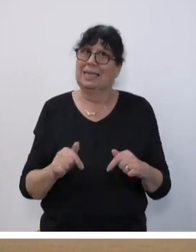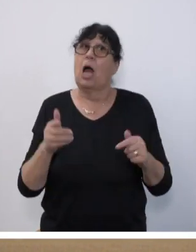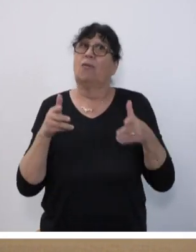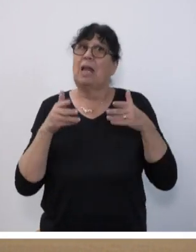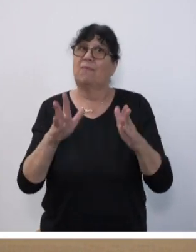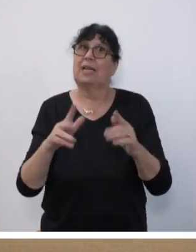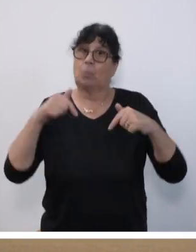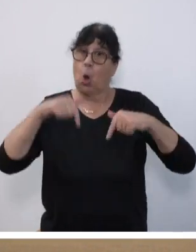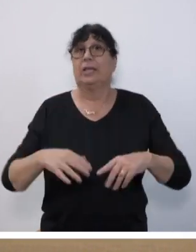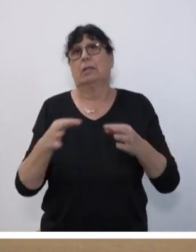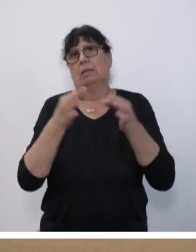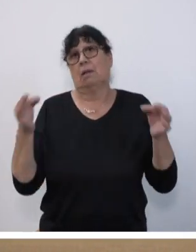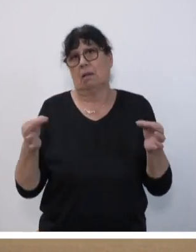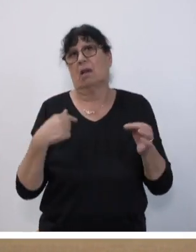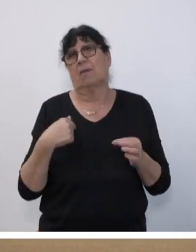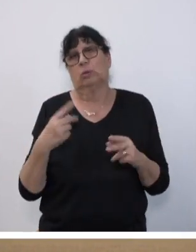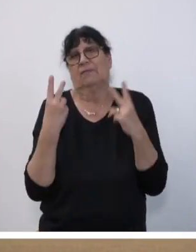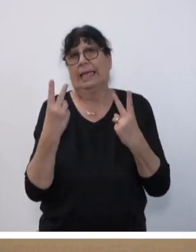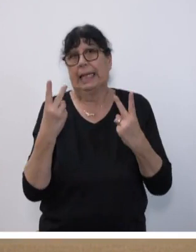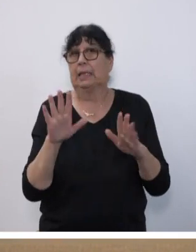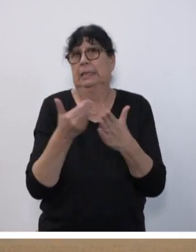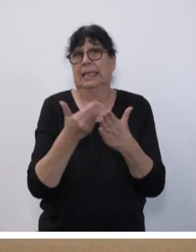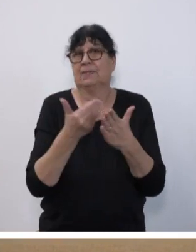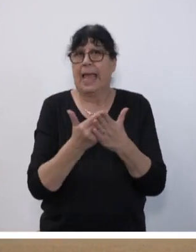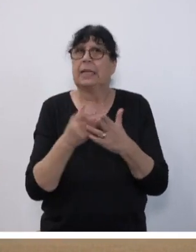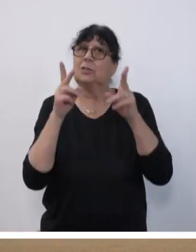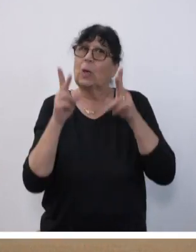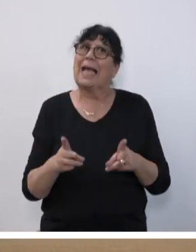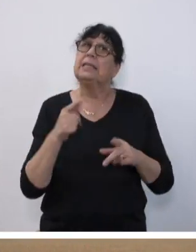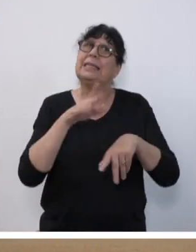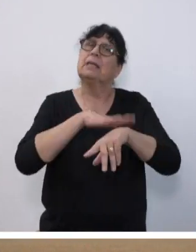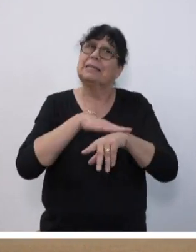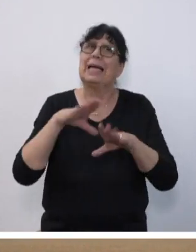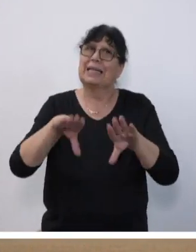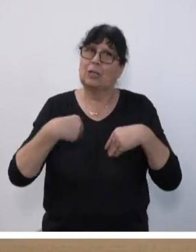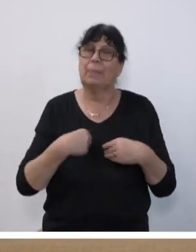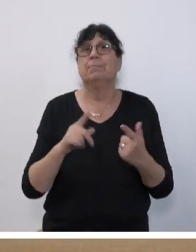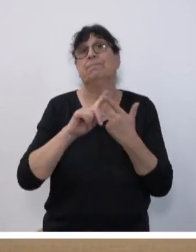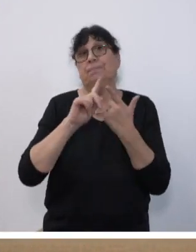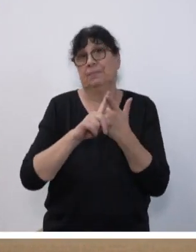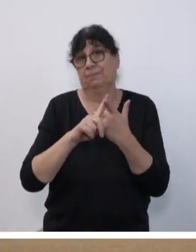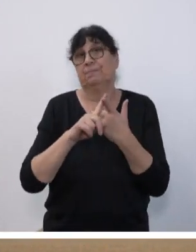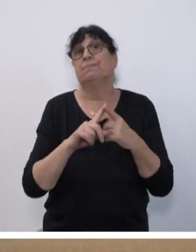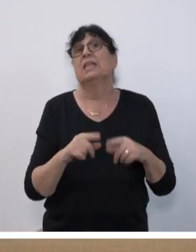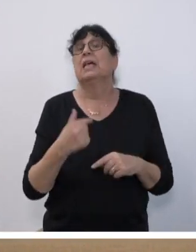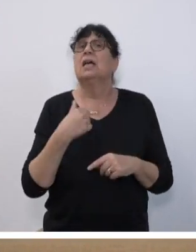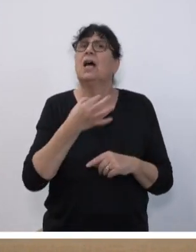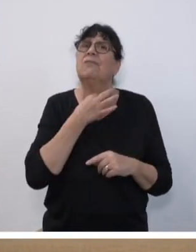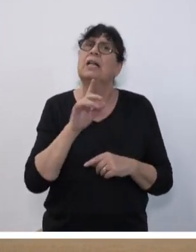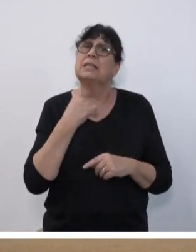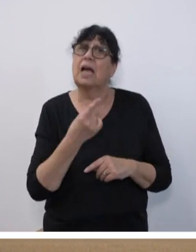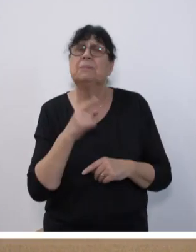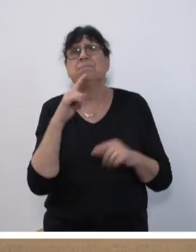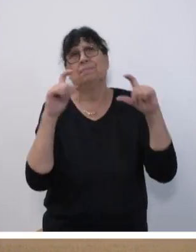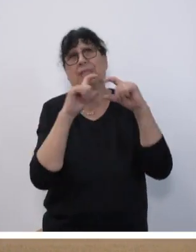heutigen Tage. Das war uns wichtig, deshalb haben wir uns auch zu Recht diese Zeit genommen. Zum Zweiten will ich sagen, das